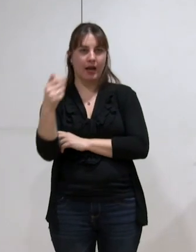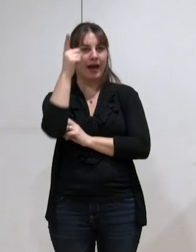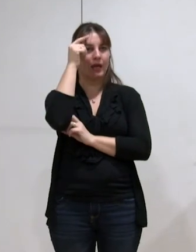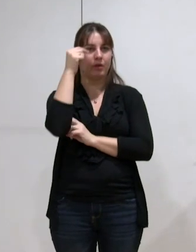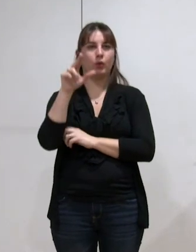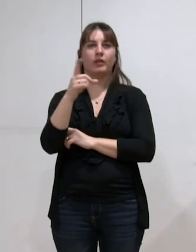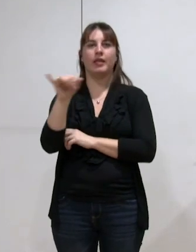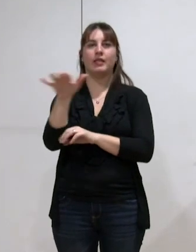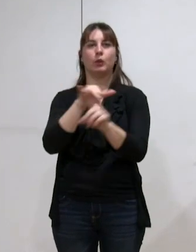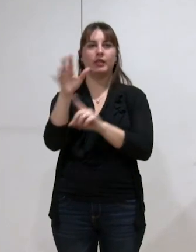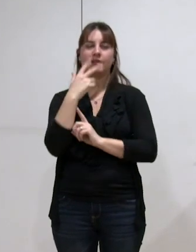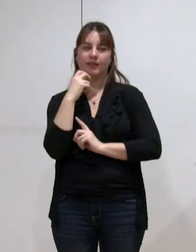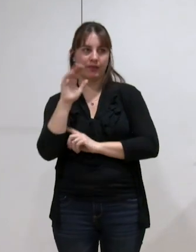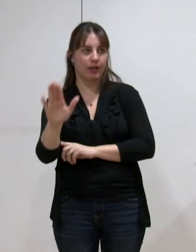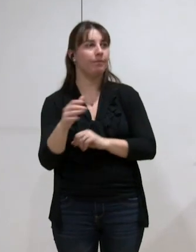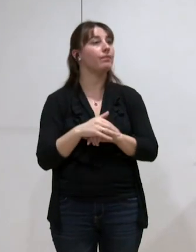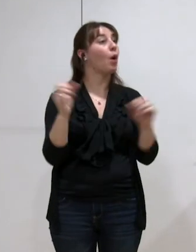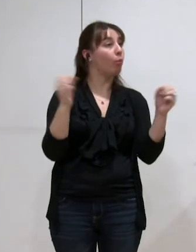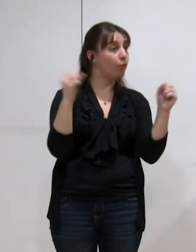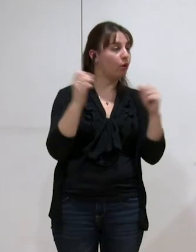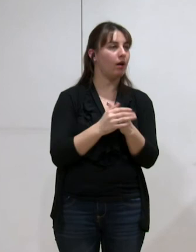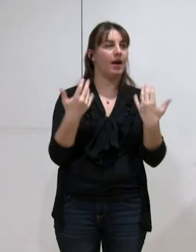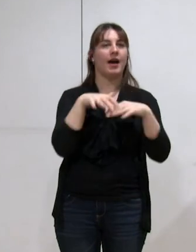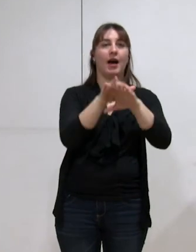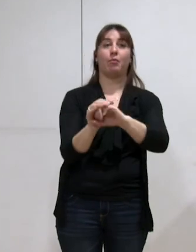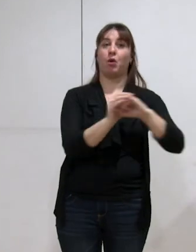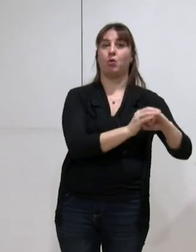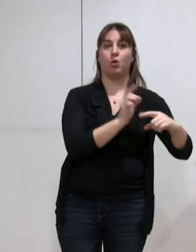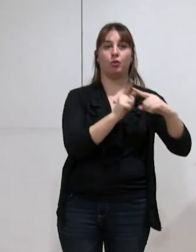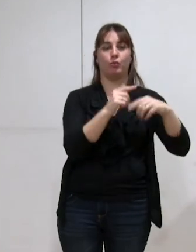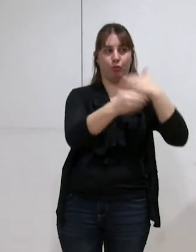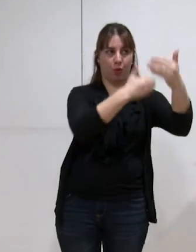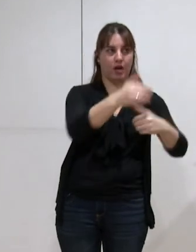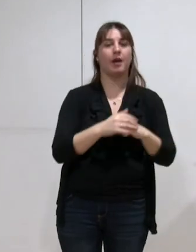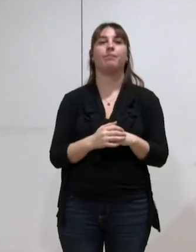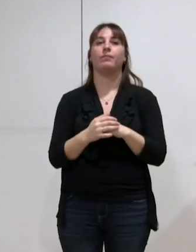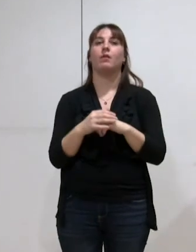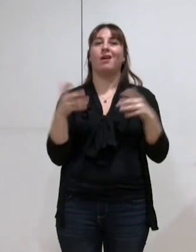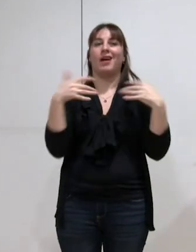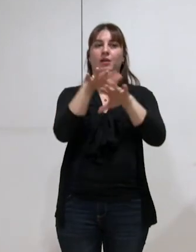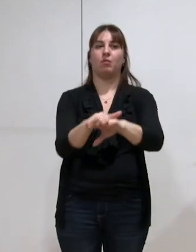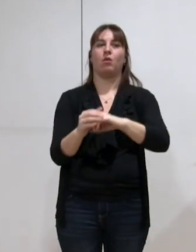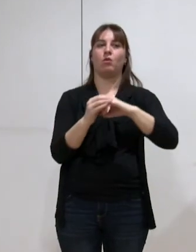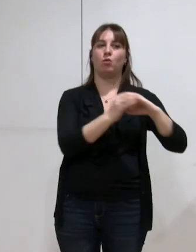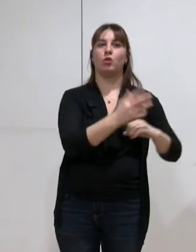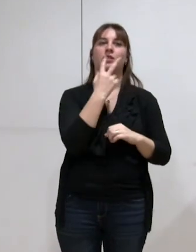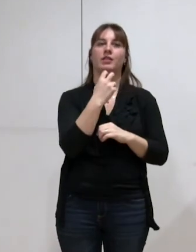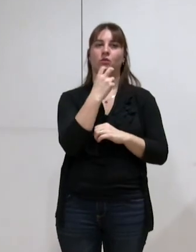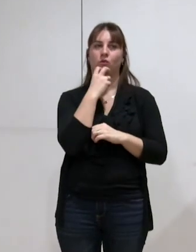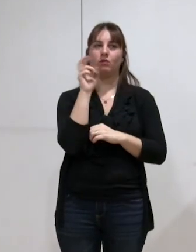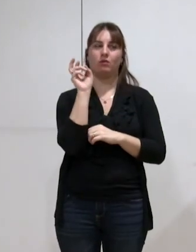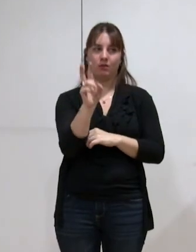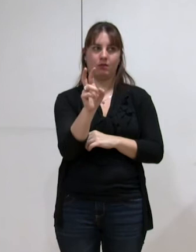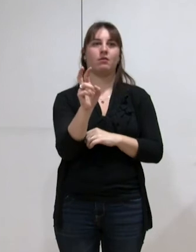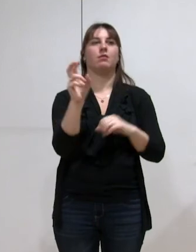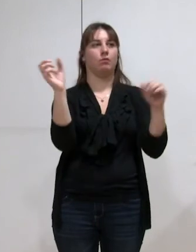Républicains UDI Société Civile qui vote pour le rassemblement de gauche et de progrès le rassemblement citoyen de la gauche et des écologistes